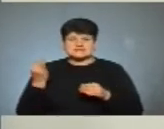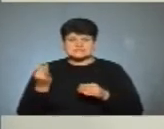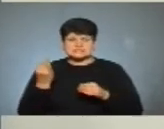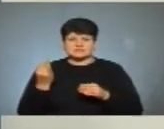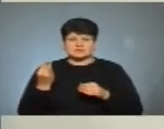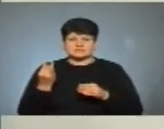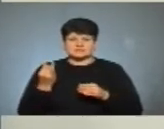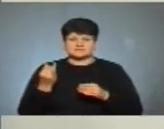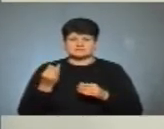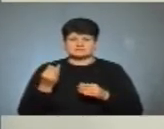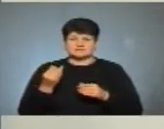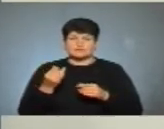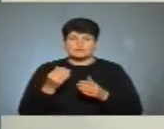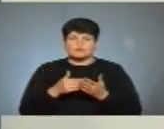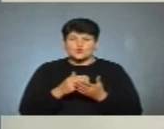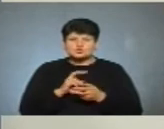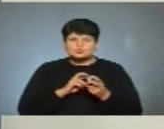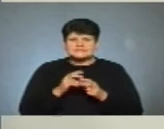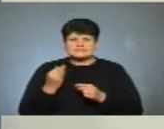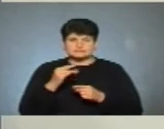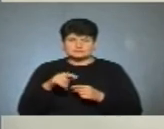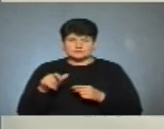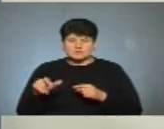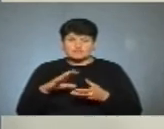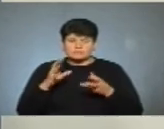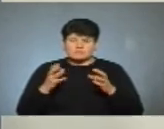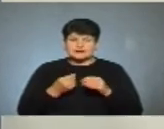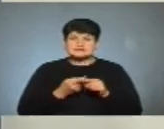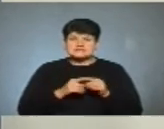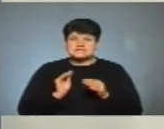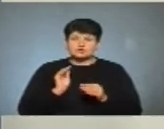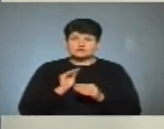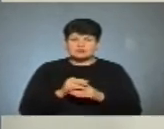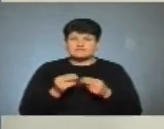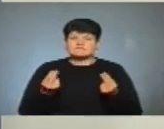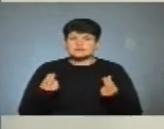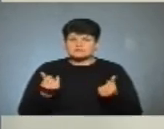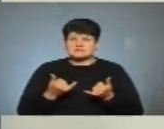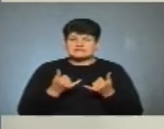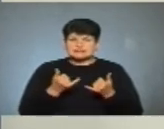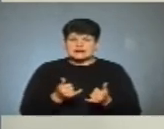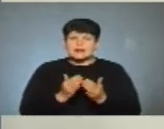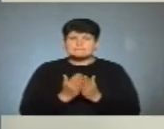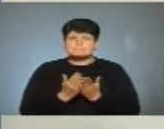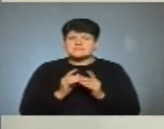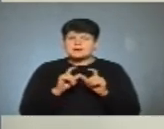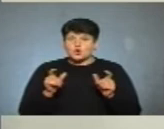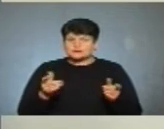пошуки цікавих постатей. І, в принципі, це додаткове фінансування для бібліотек.